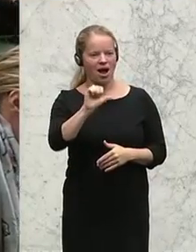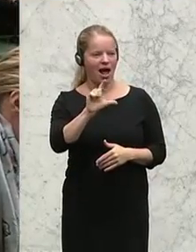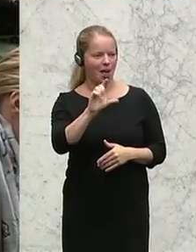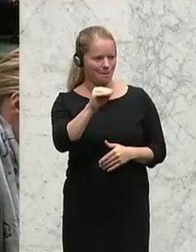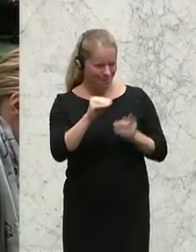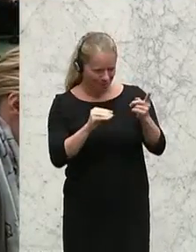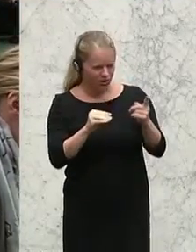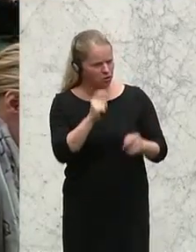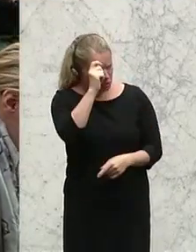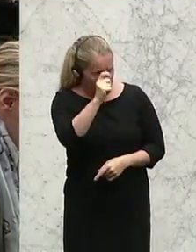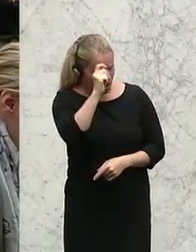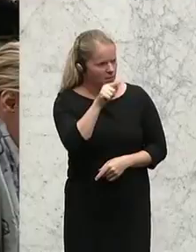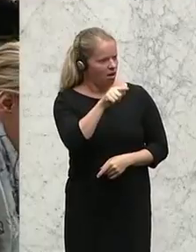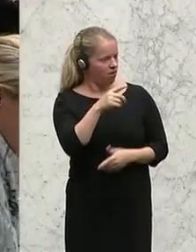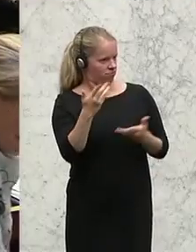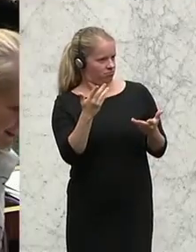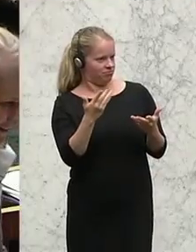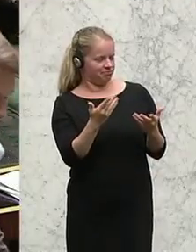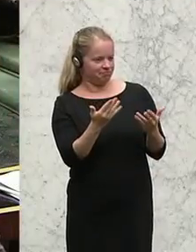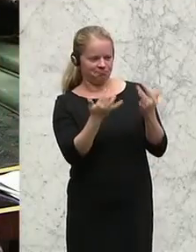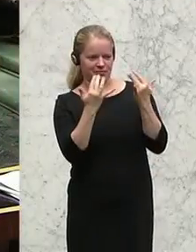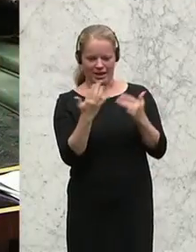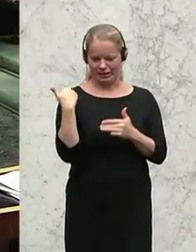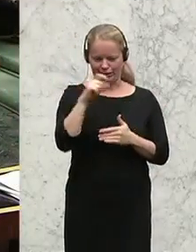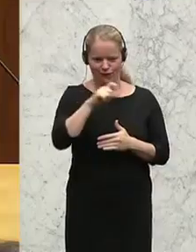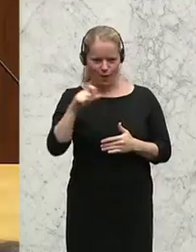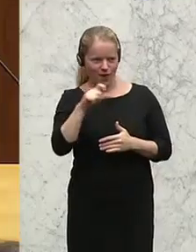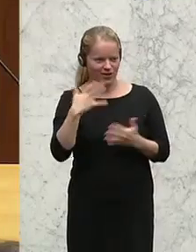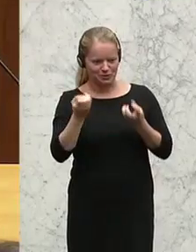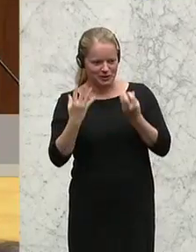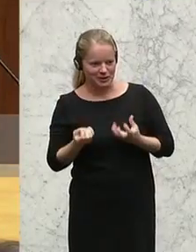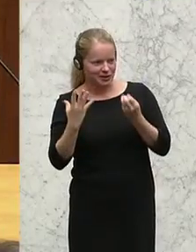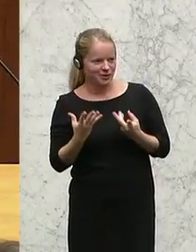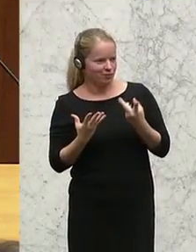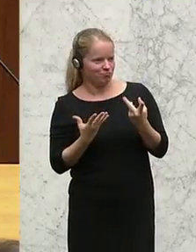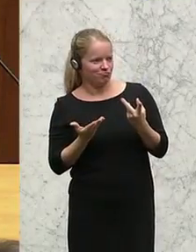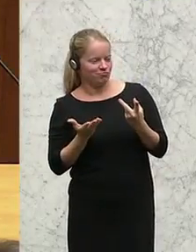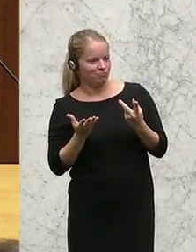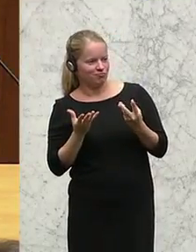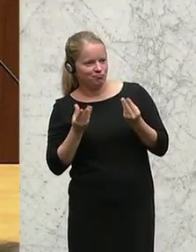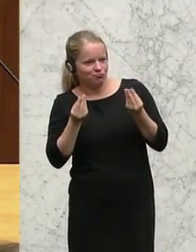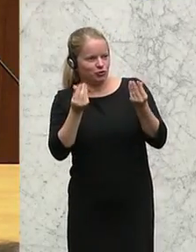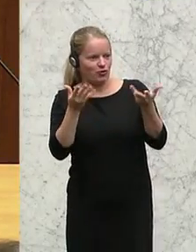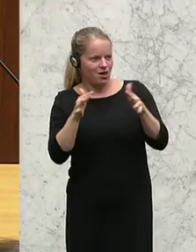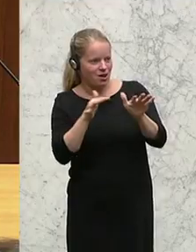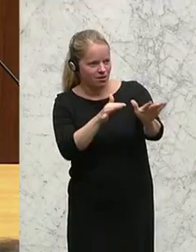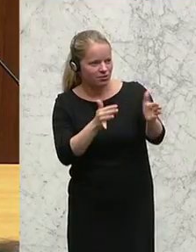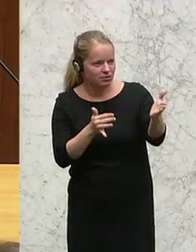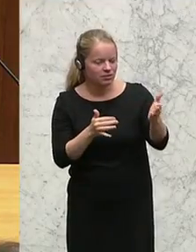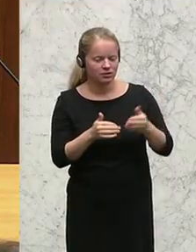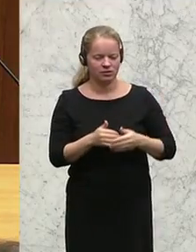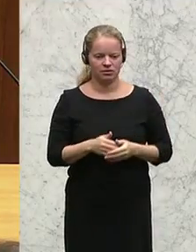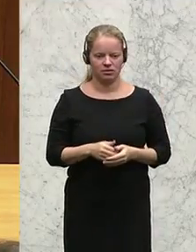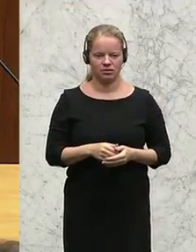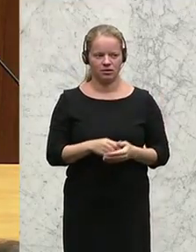die Ereignisse überrollt in den letzten Wochen. Ich glaube, dass allein der Hinweis